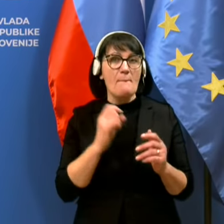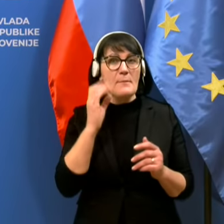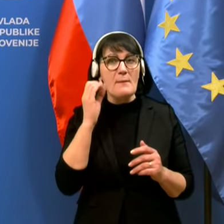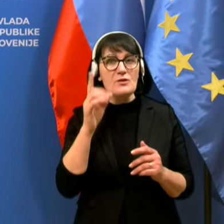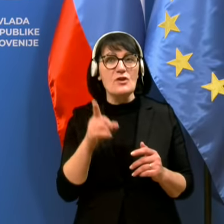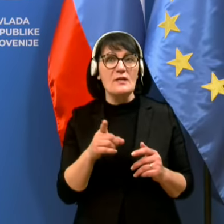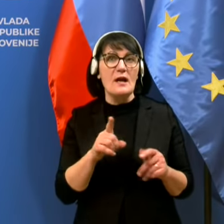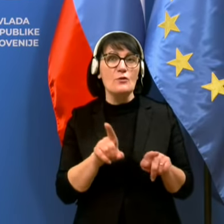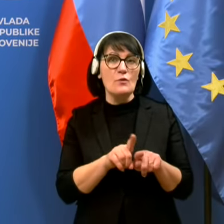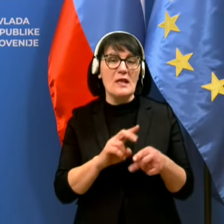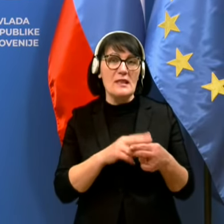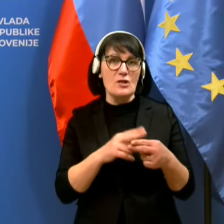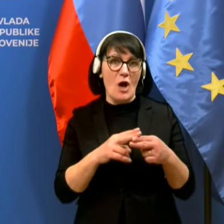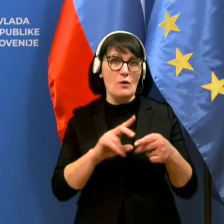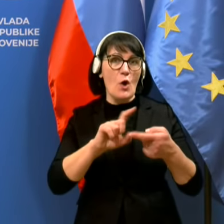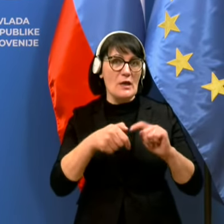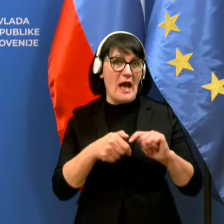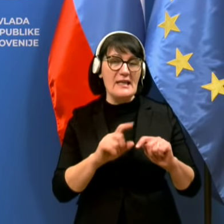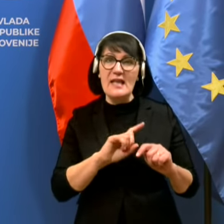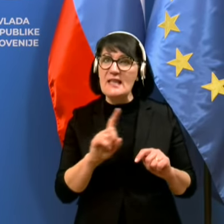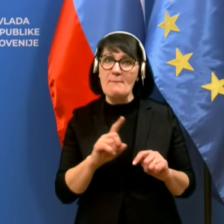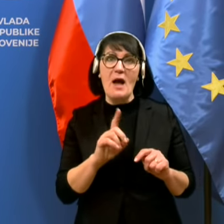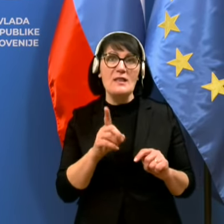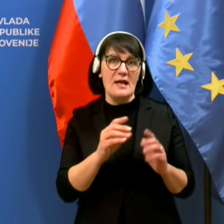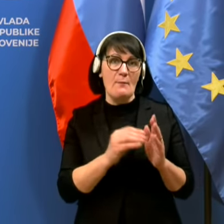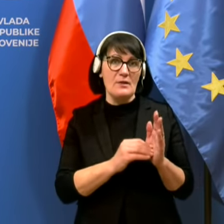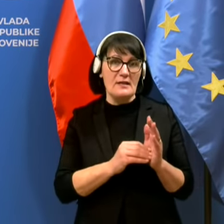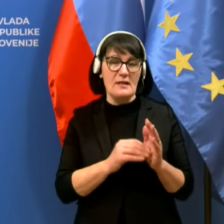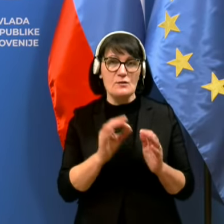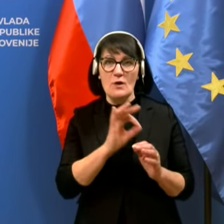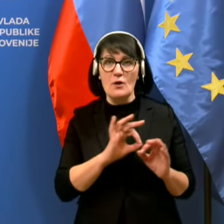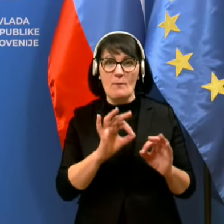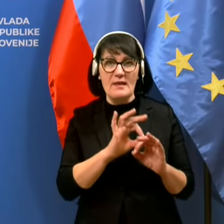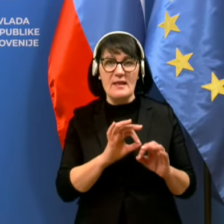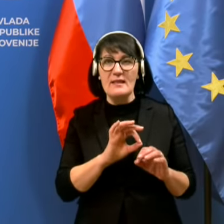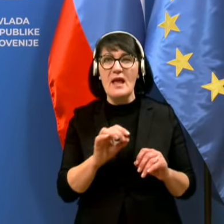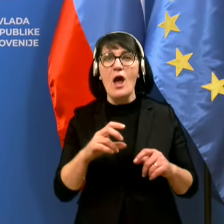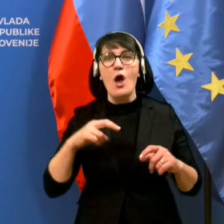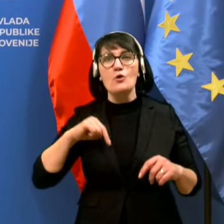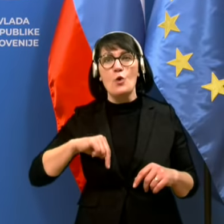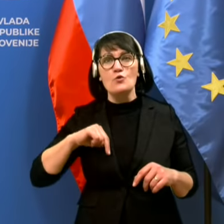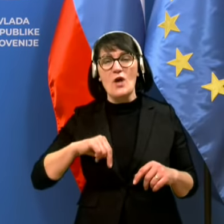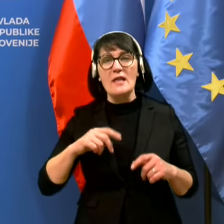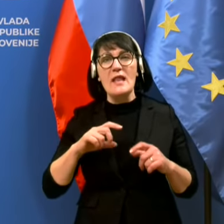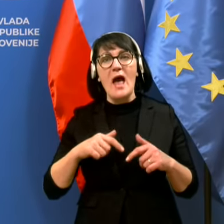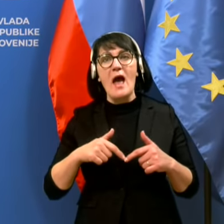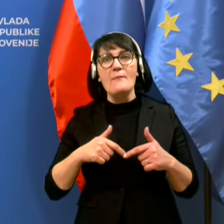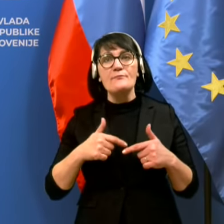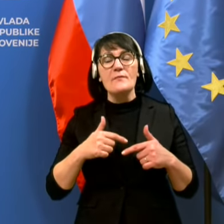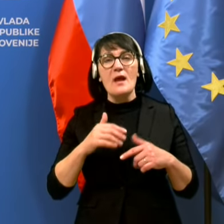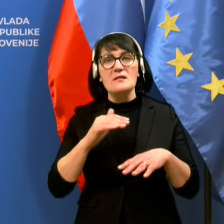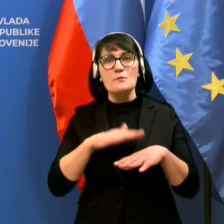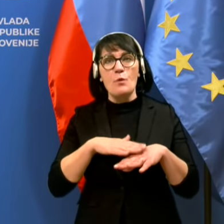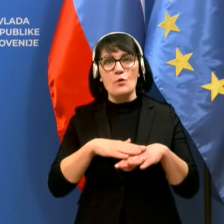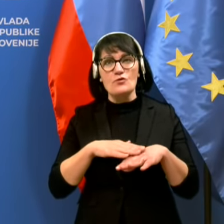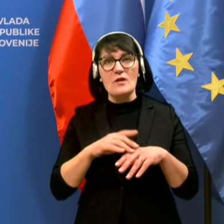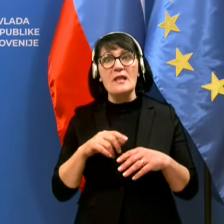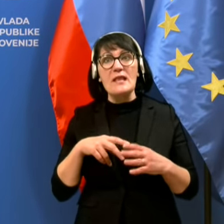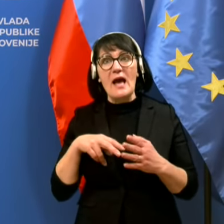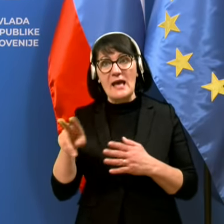Sloveniji nimajo, ker nihčeni dolžan se javljati ali pa sporočati, da gre oziroma, da je prišel nazaj.